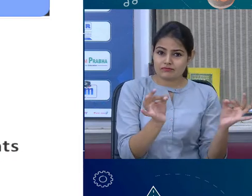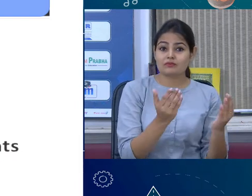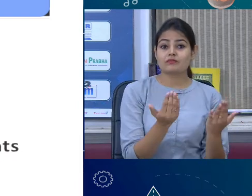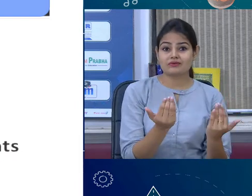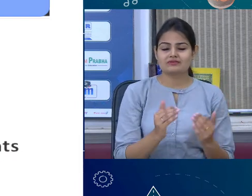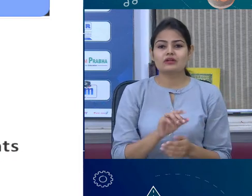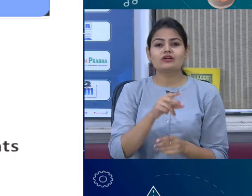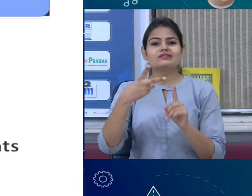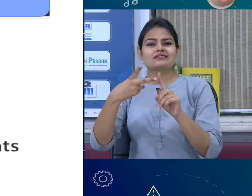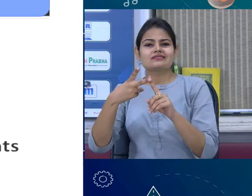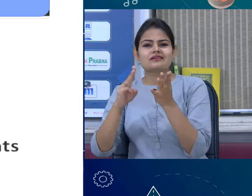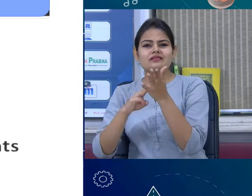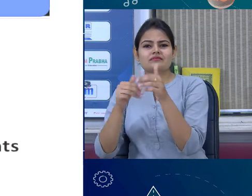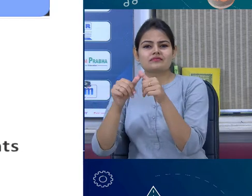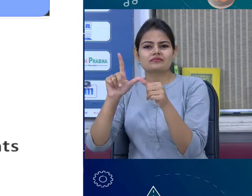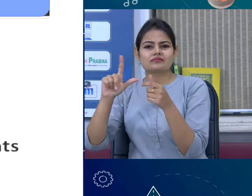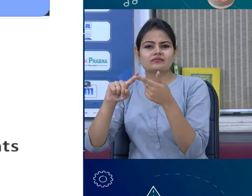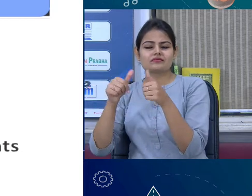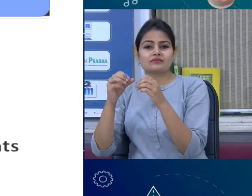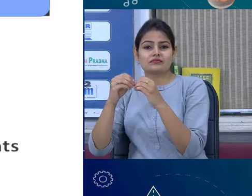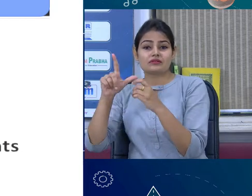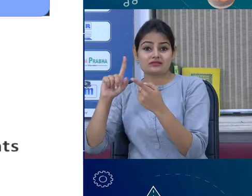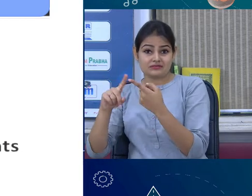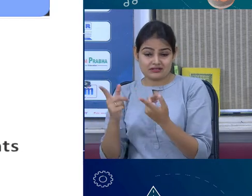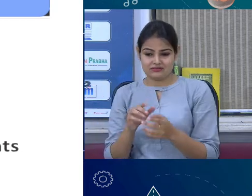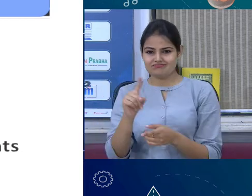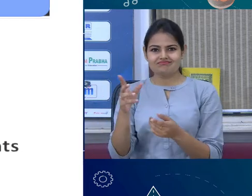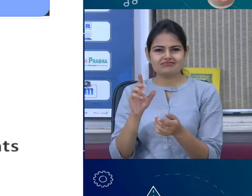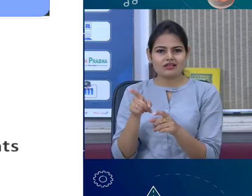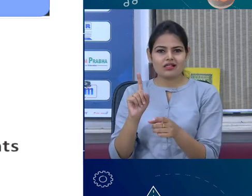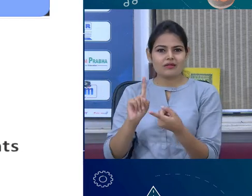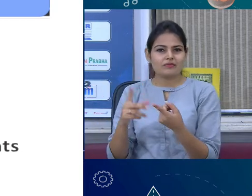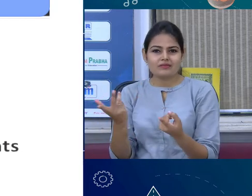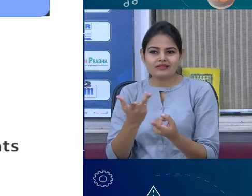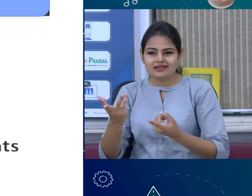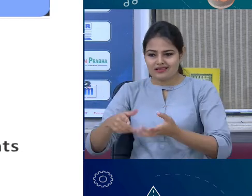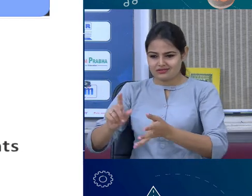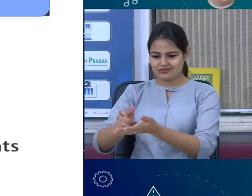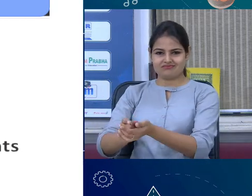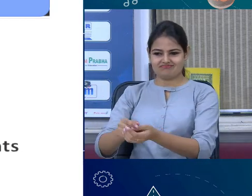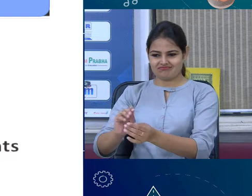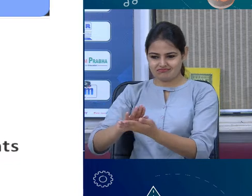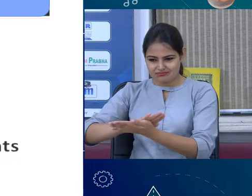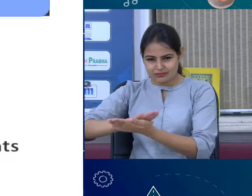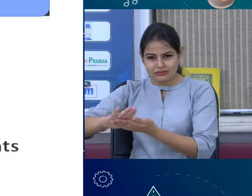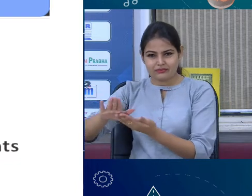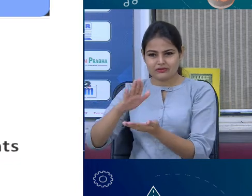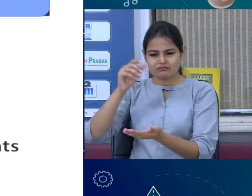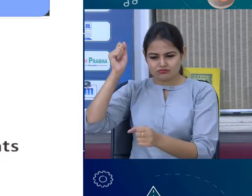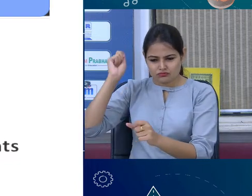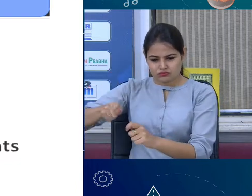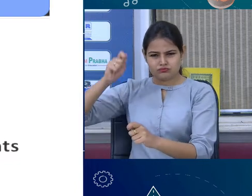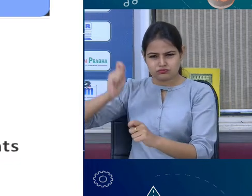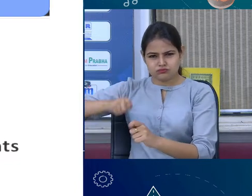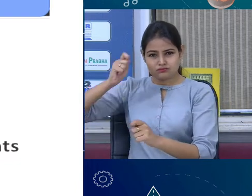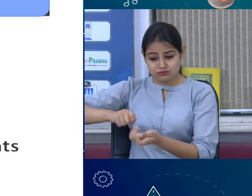sheets बहुत common example है aluminum foil आप aluminum के बारतन देखते हैं आपे kitchen बूँ वो एक आकार में